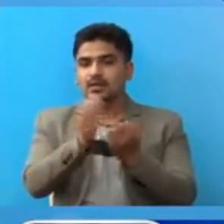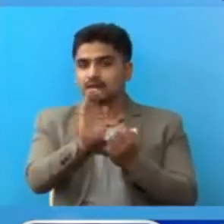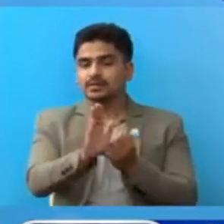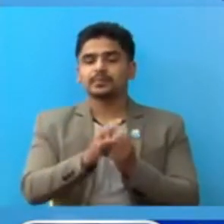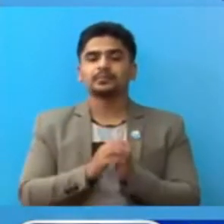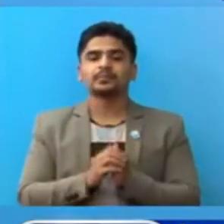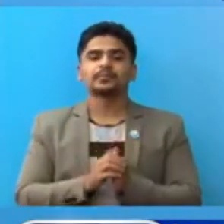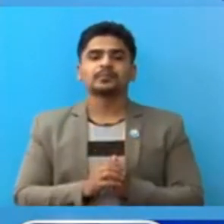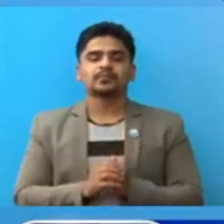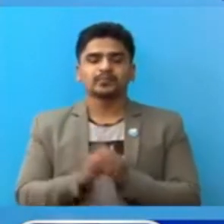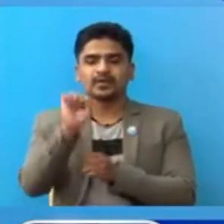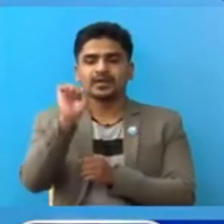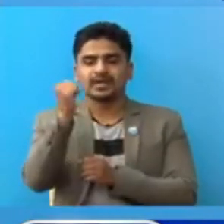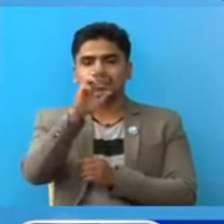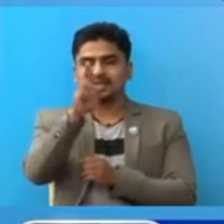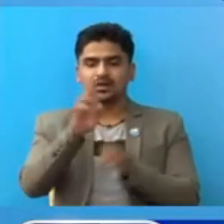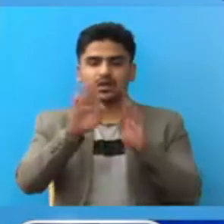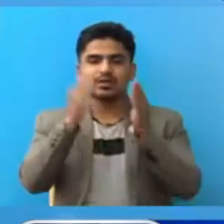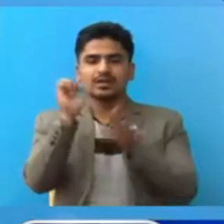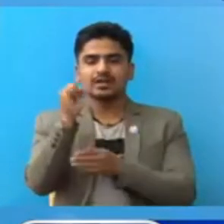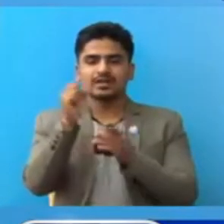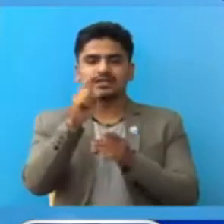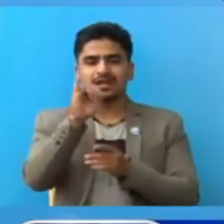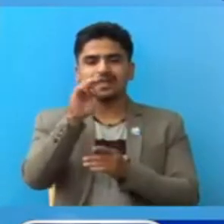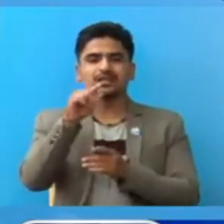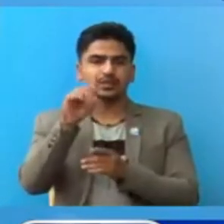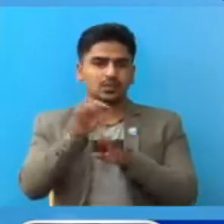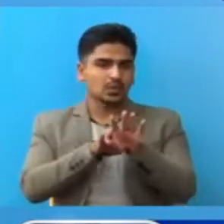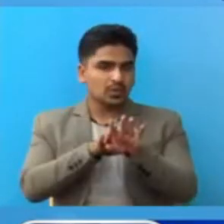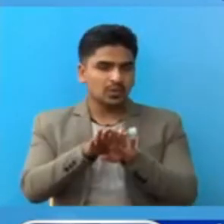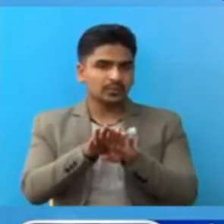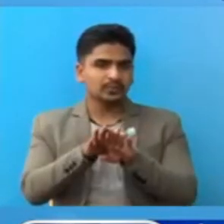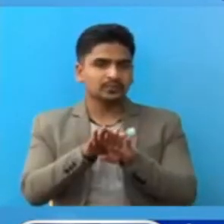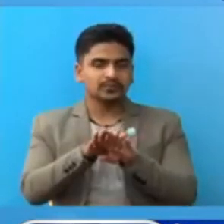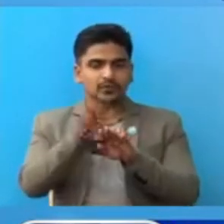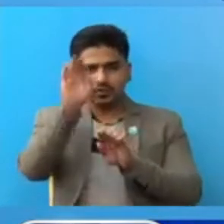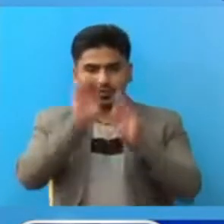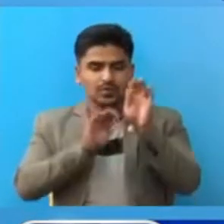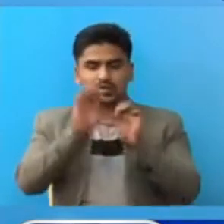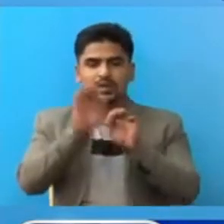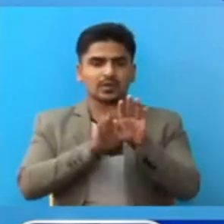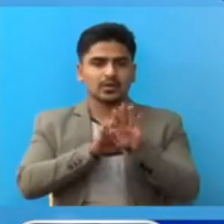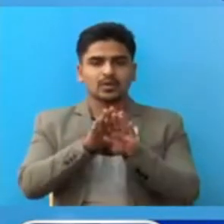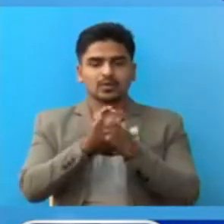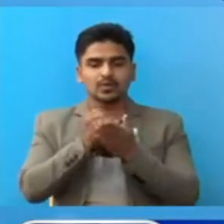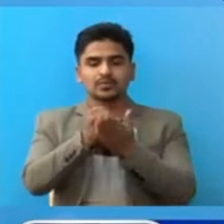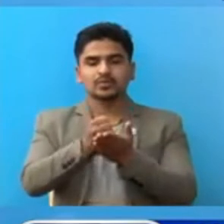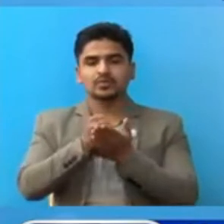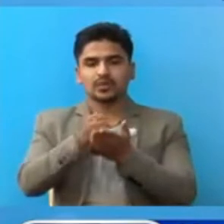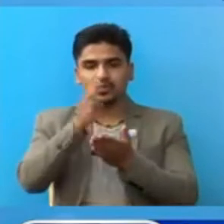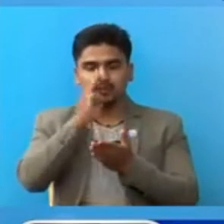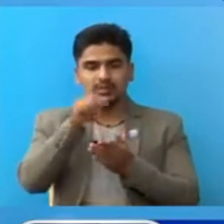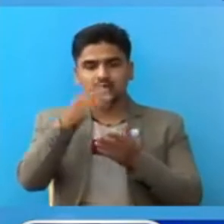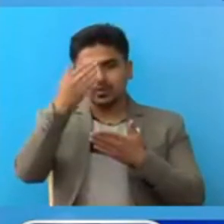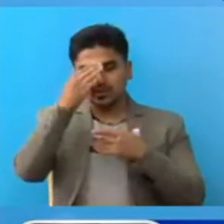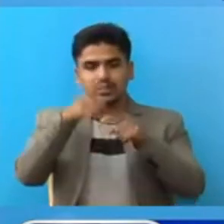राष्टिय तता अंतराष्टिय गहिर सरकारी सस्ता सरोकार वला हर को सर स्वाहग मां एस